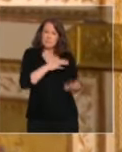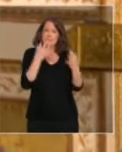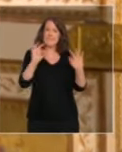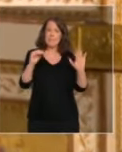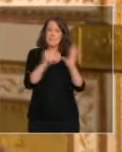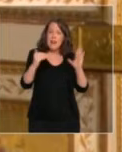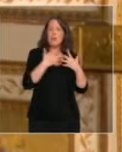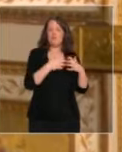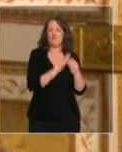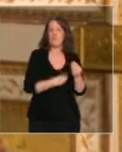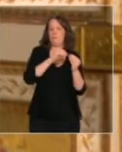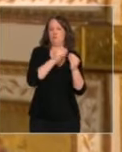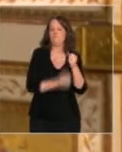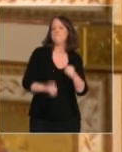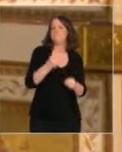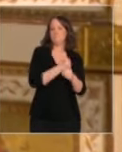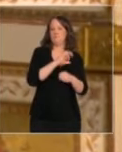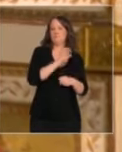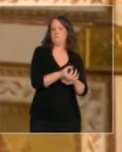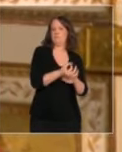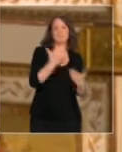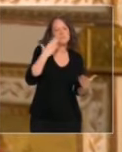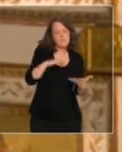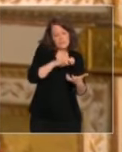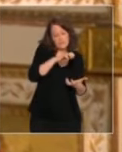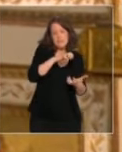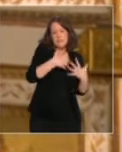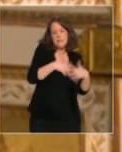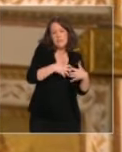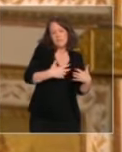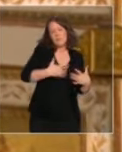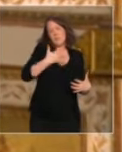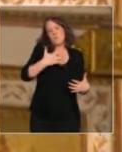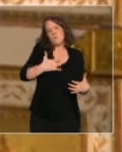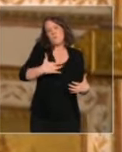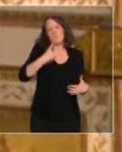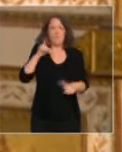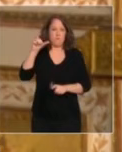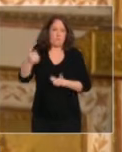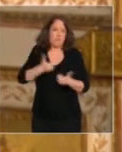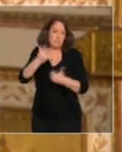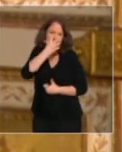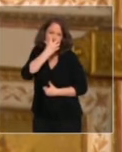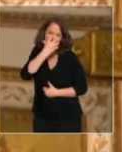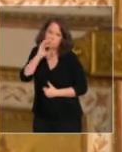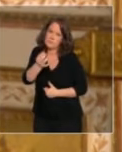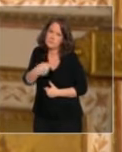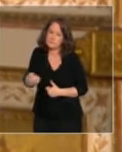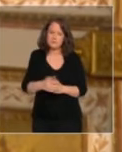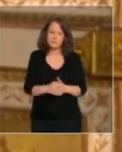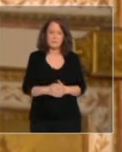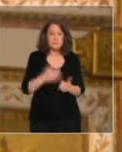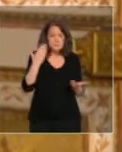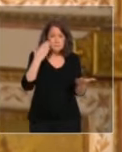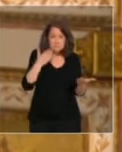respirateurs si précieux en réanimation. Grâce à ces efforts, nous saurons faire face